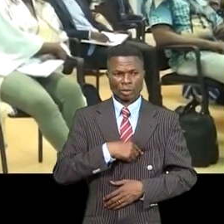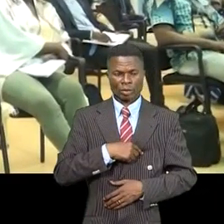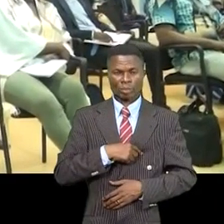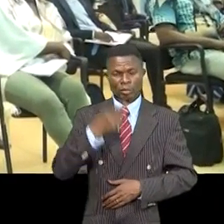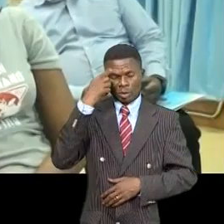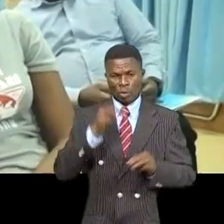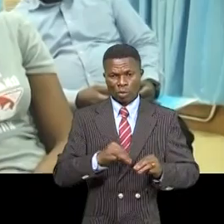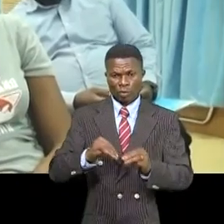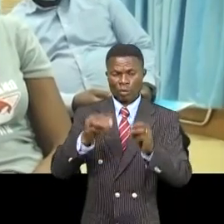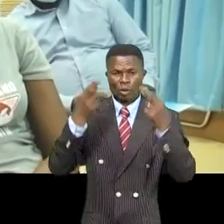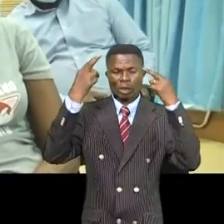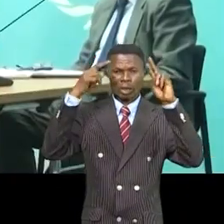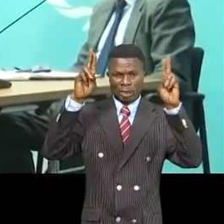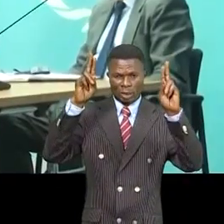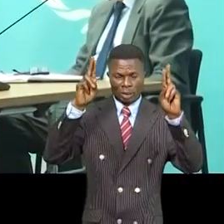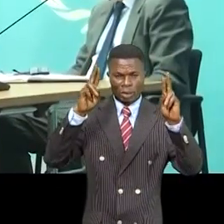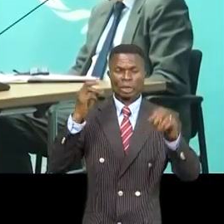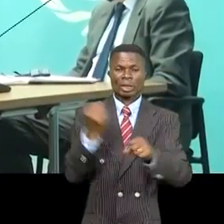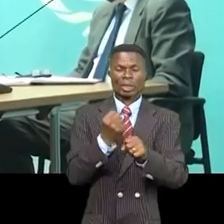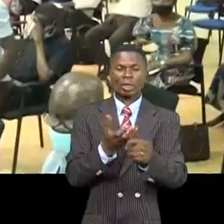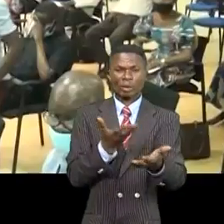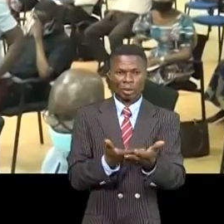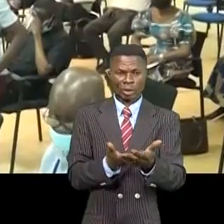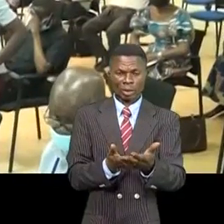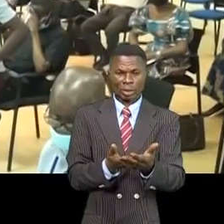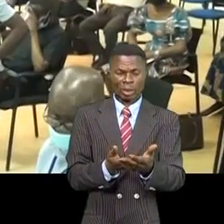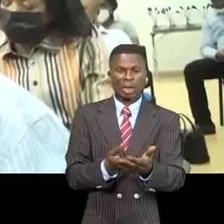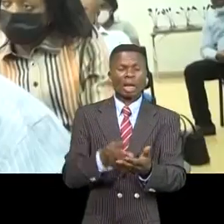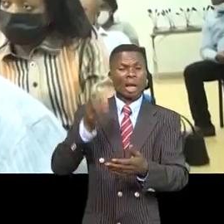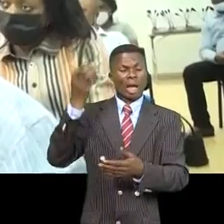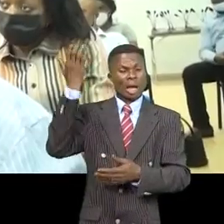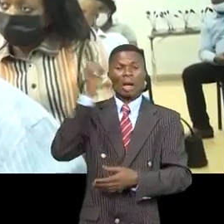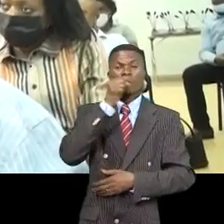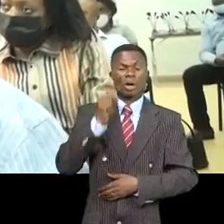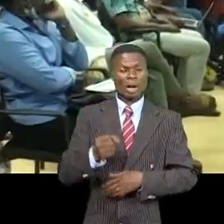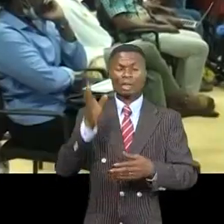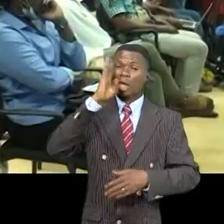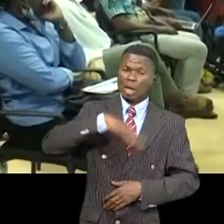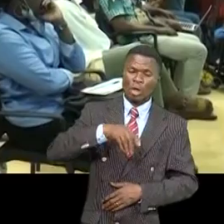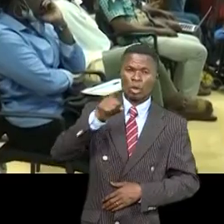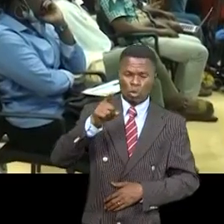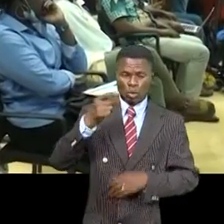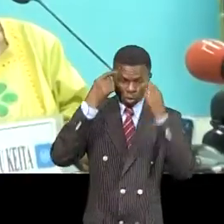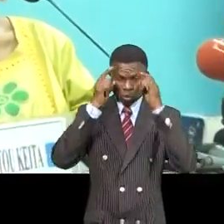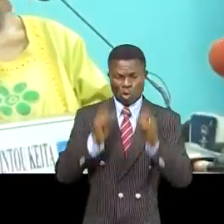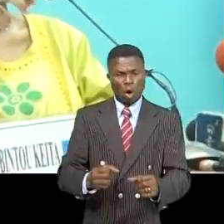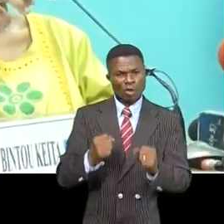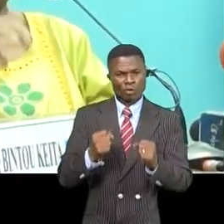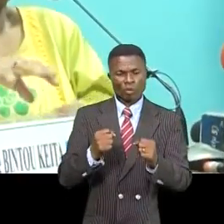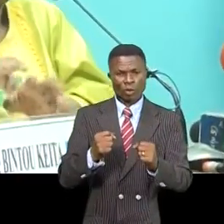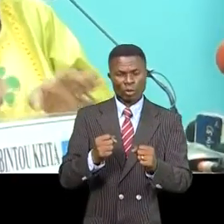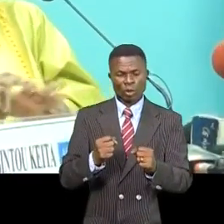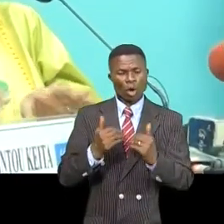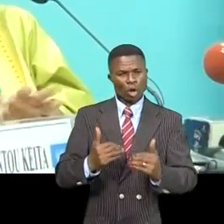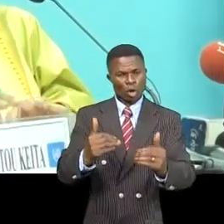mécanisme de réussite de cette mission, là où ses prédécesseurs n'ont pas totalement réussi, elle s'est dit déterminée d'en